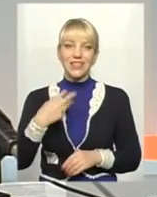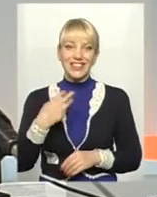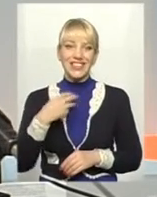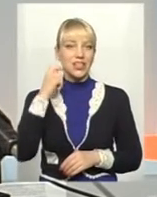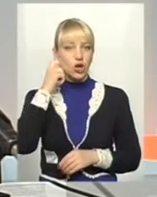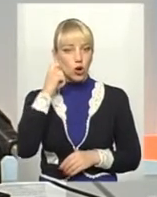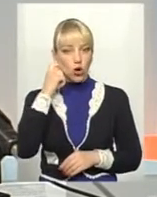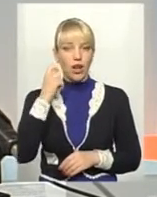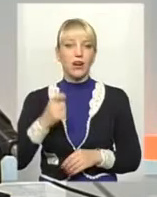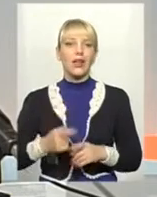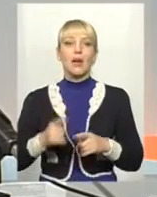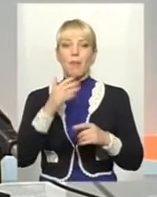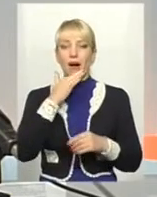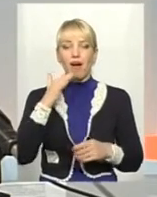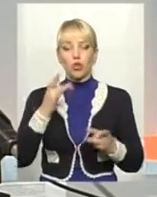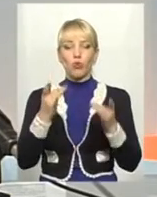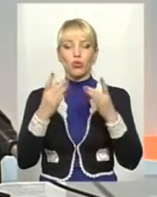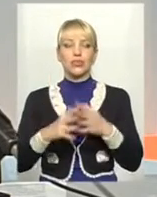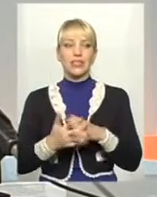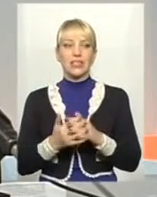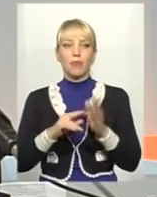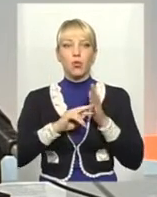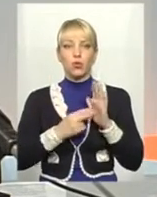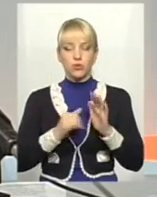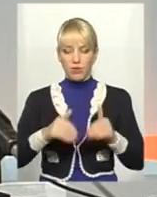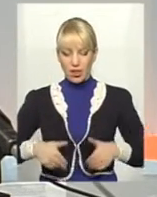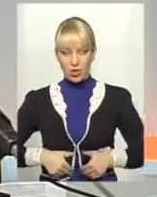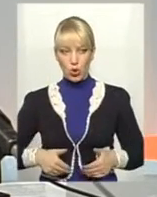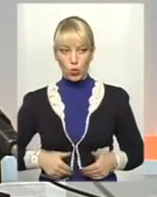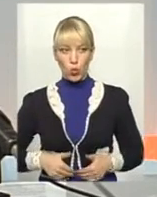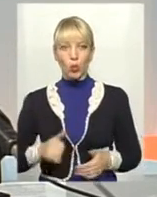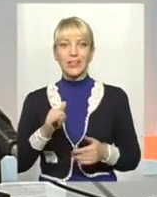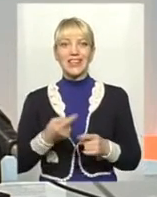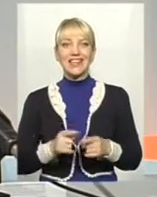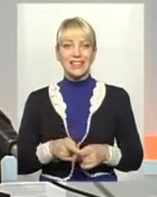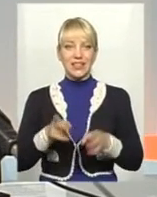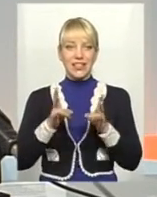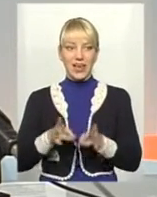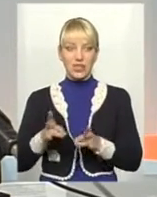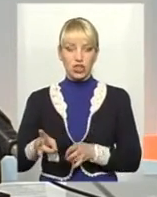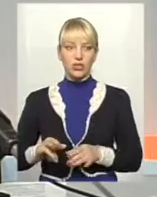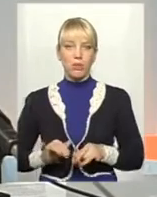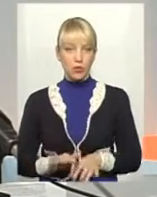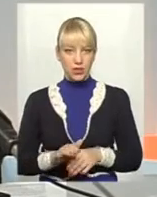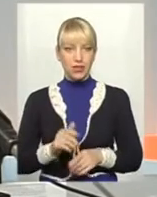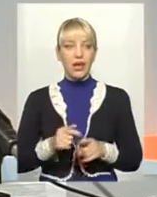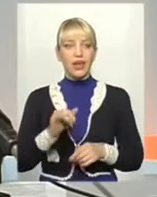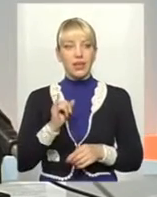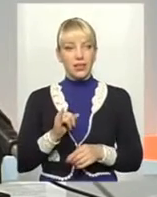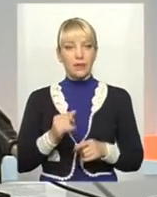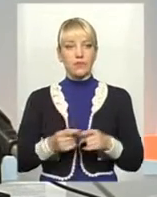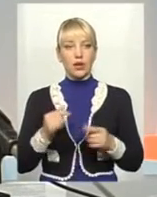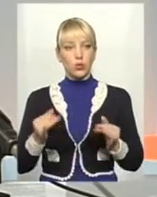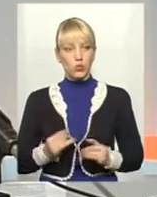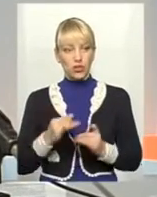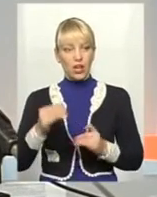багато простих селян прогнозували і голод, і так далі. Усі трагічні події. Ну, а таку